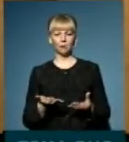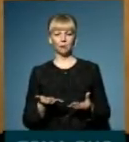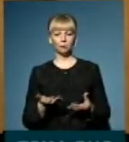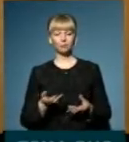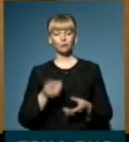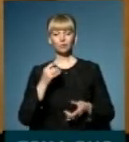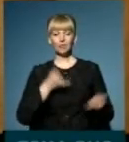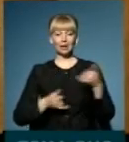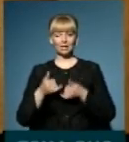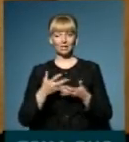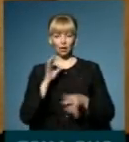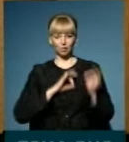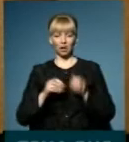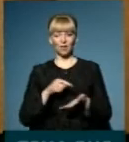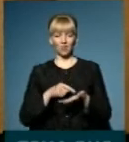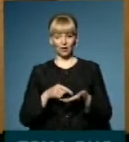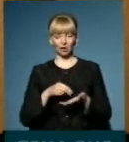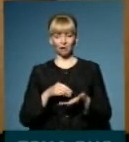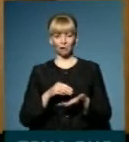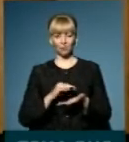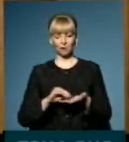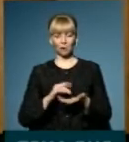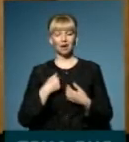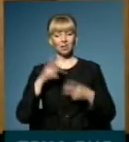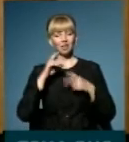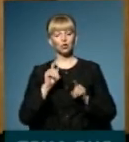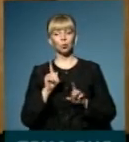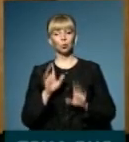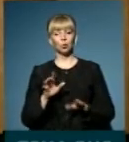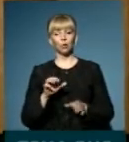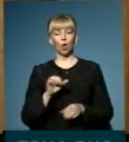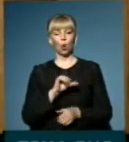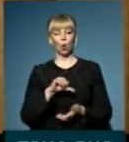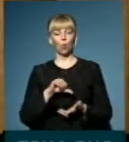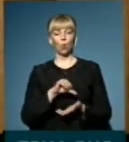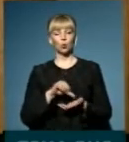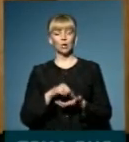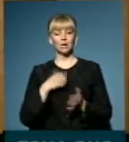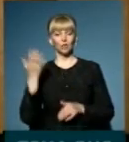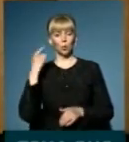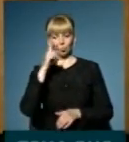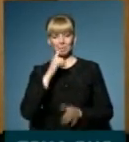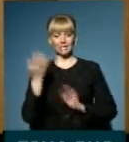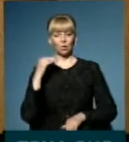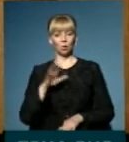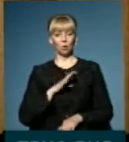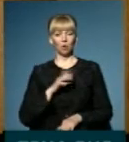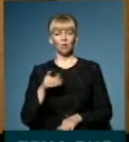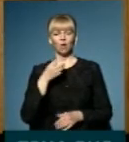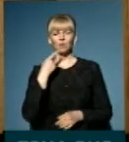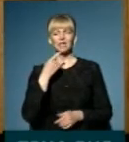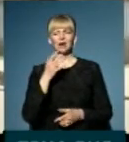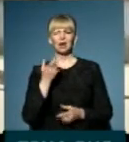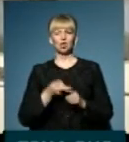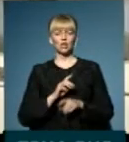ліки виписує. Я не знаю, чи він буде учасковим. Я той раз була місяць тому, він сказав, що це ще не